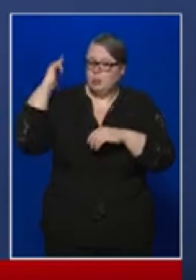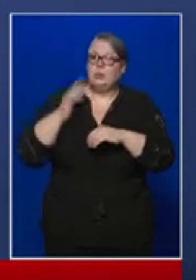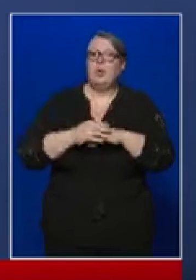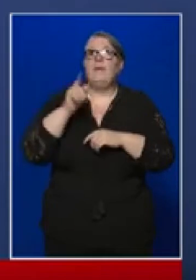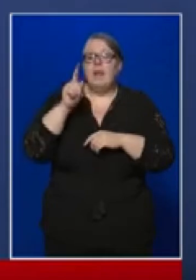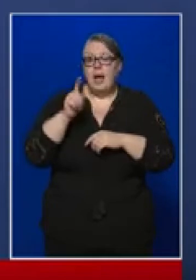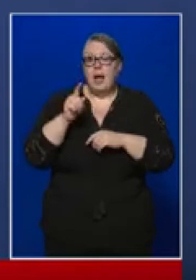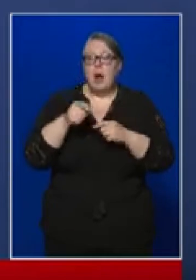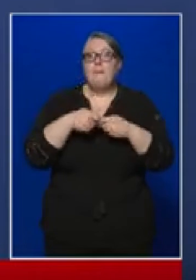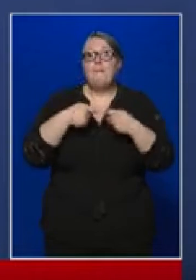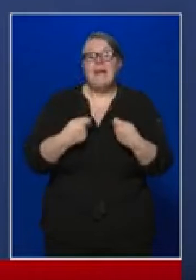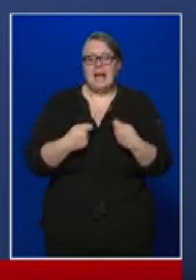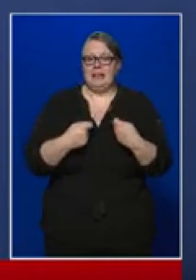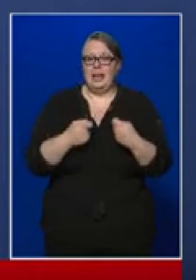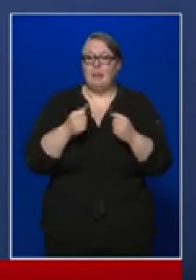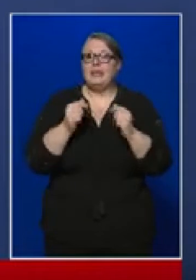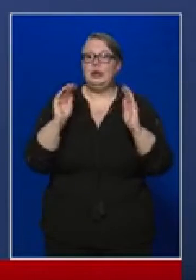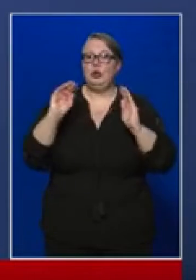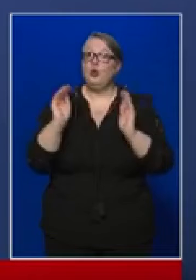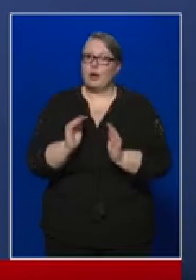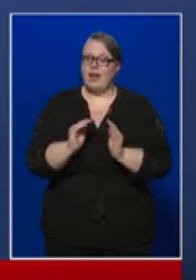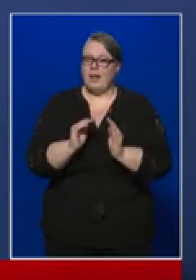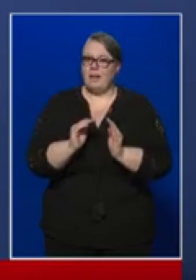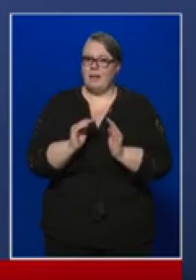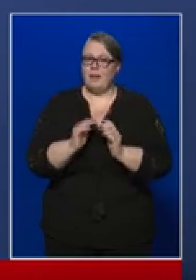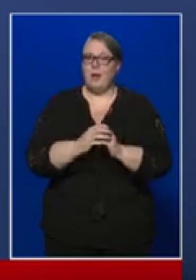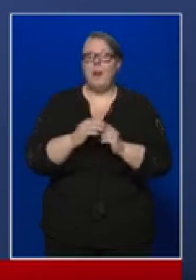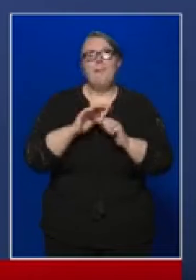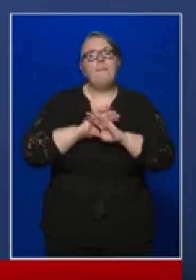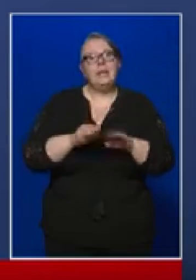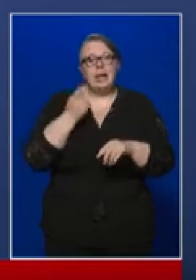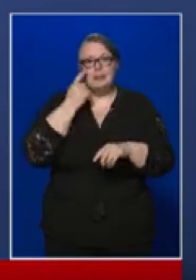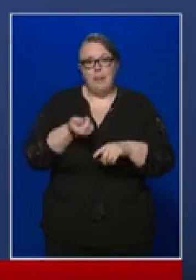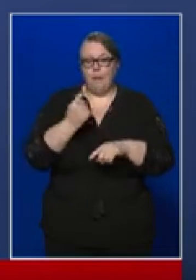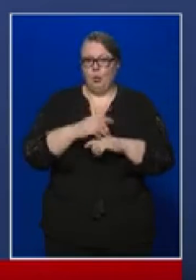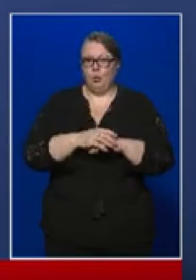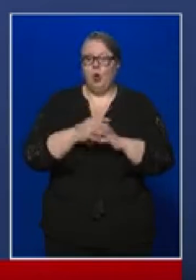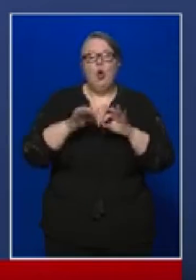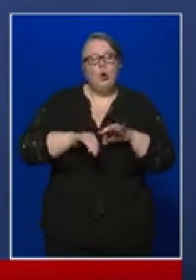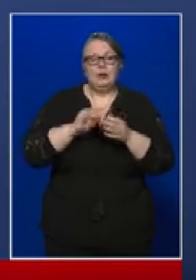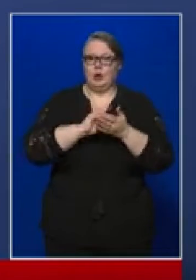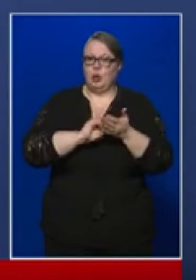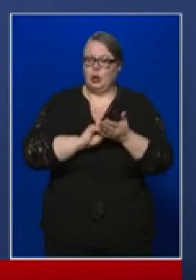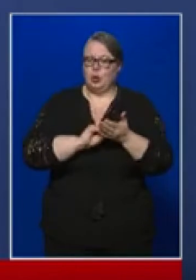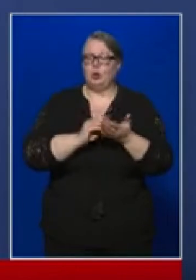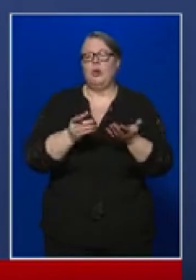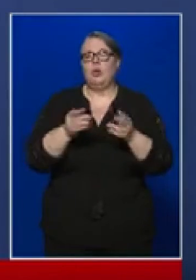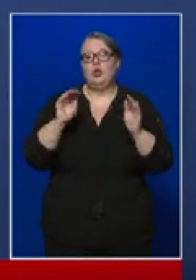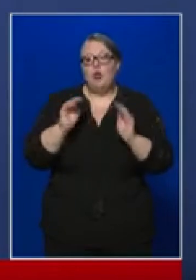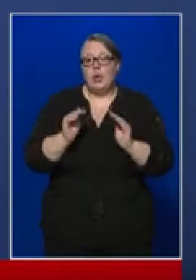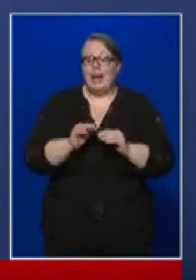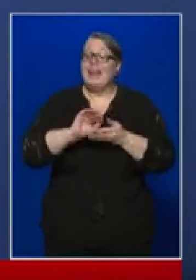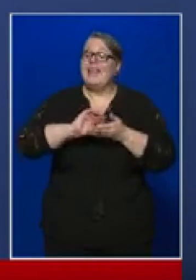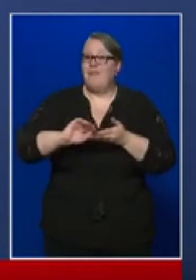Az országos tiszti főorvos kiemelte. Kedvezőnek tartja az egyetemek által készített meghívásos vizsgálatok